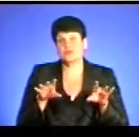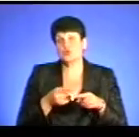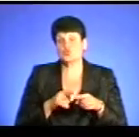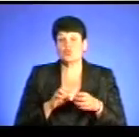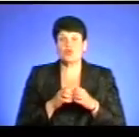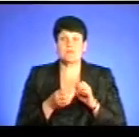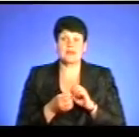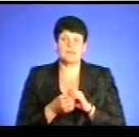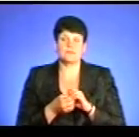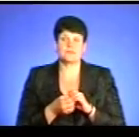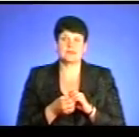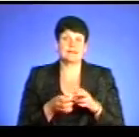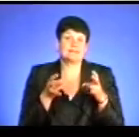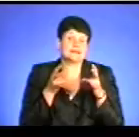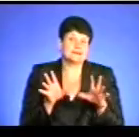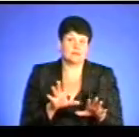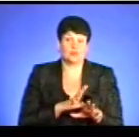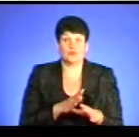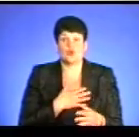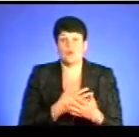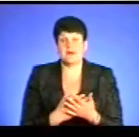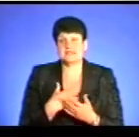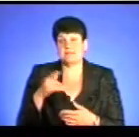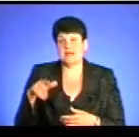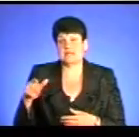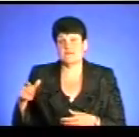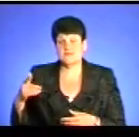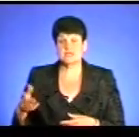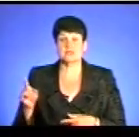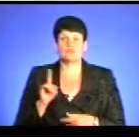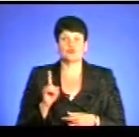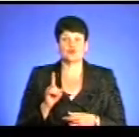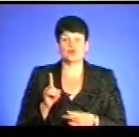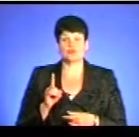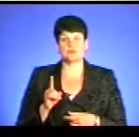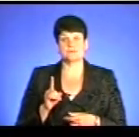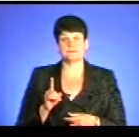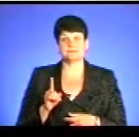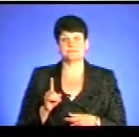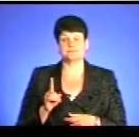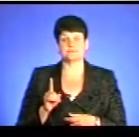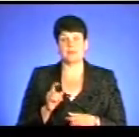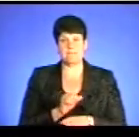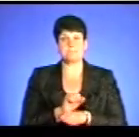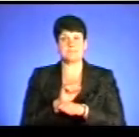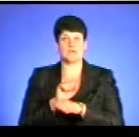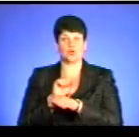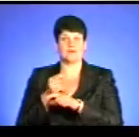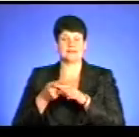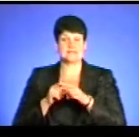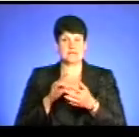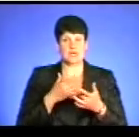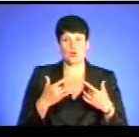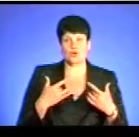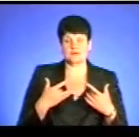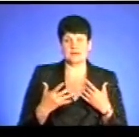і, в принципі, не треба було б ні громадським активістам щось так чи пікетувати ці концерти, ні місцевій